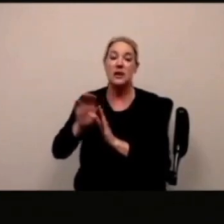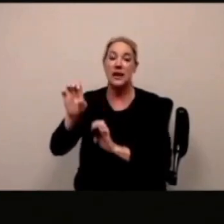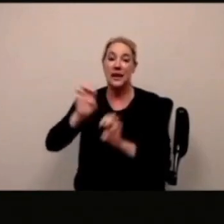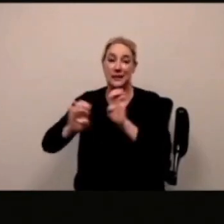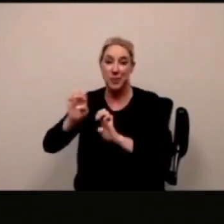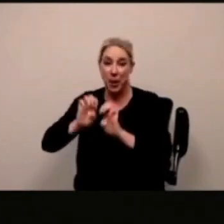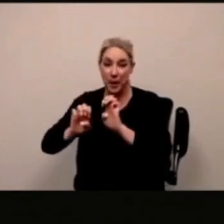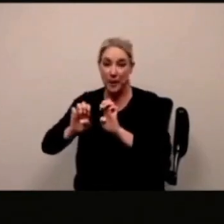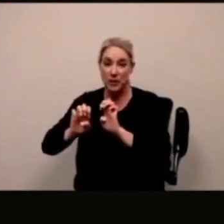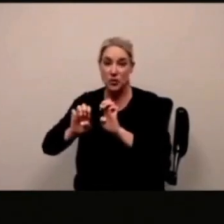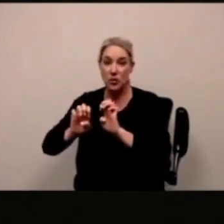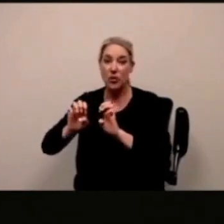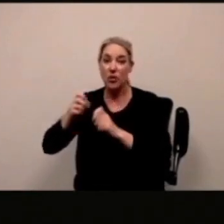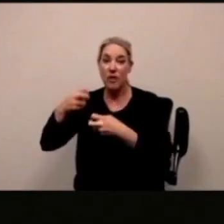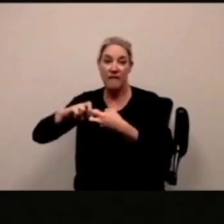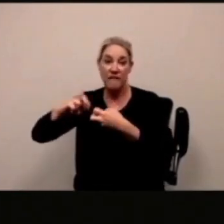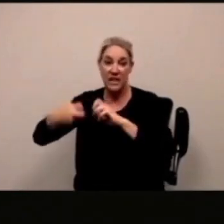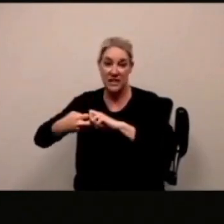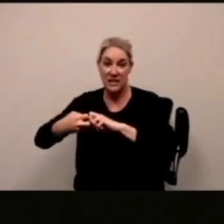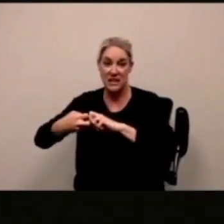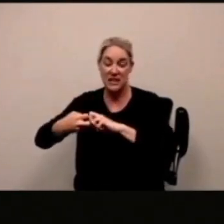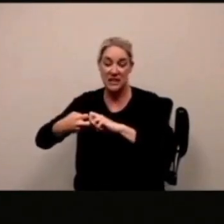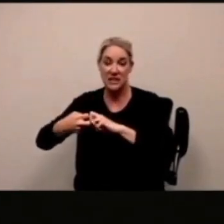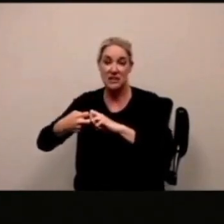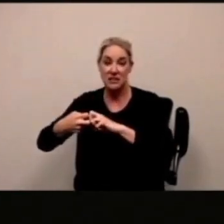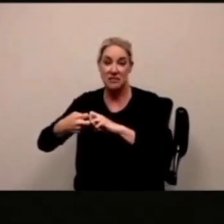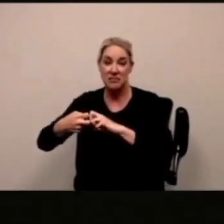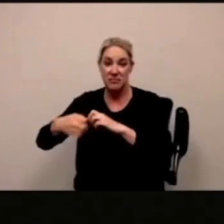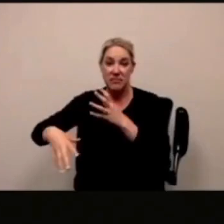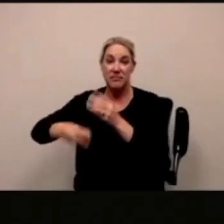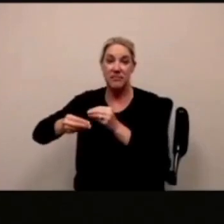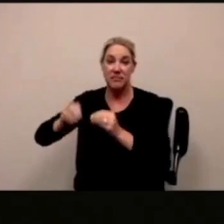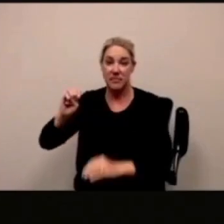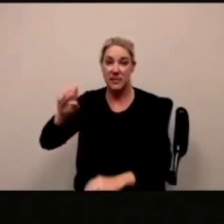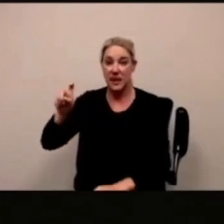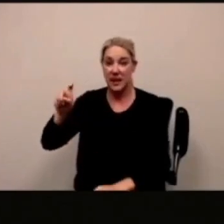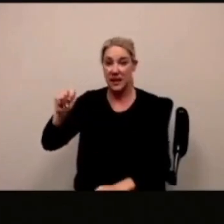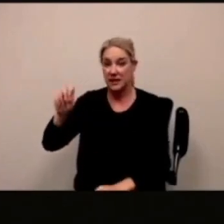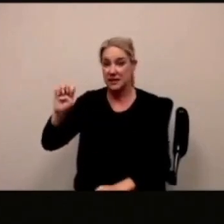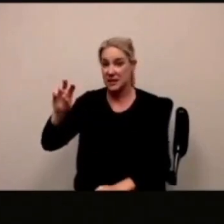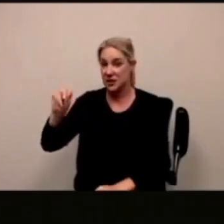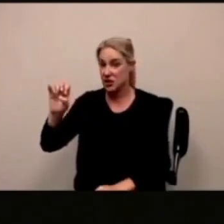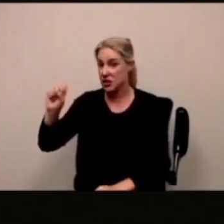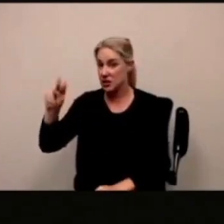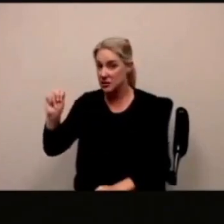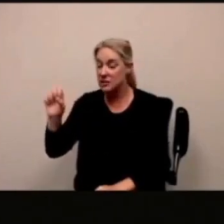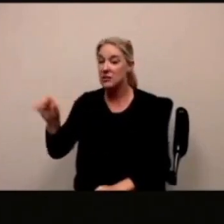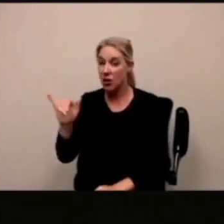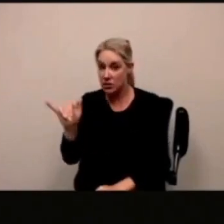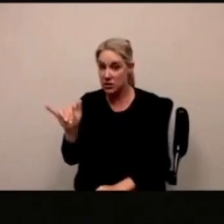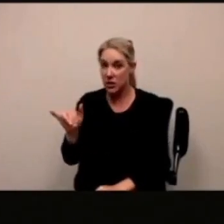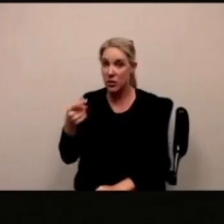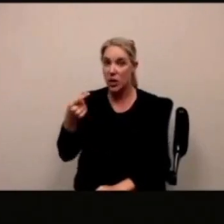comunità scratch che hanno costruito queste persone estensioni sperimentali di fisica